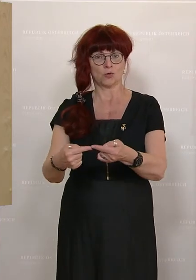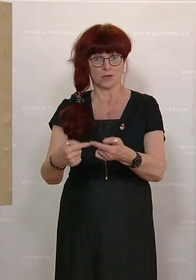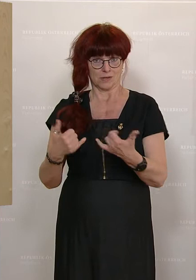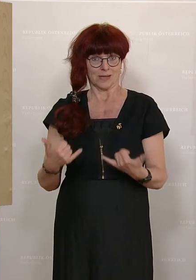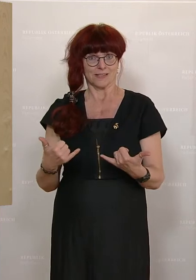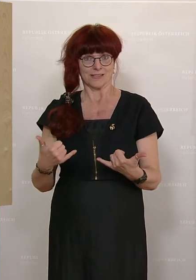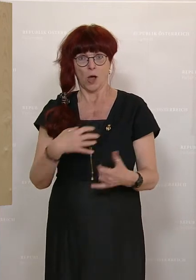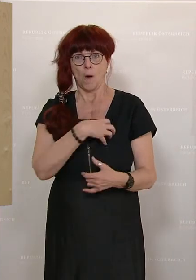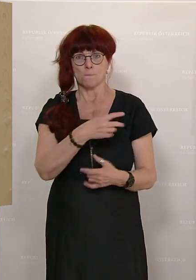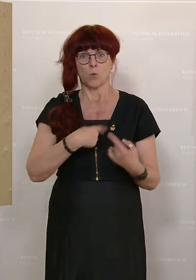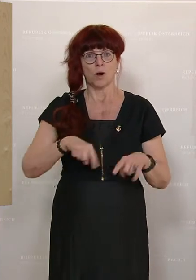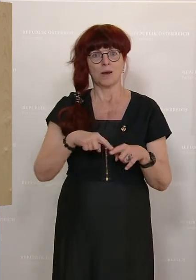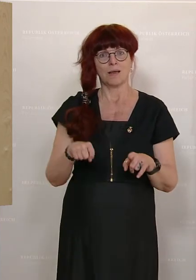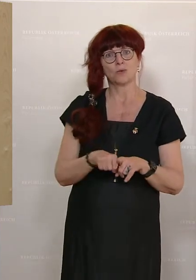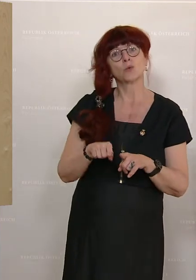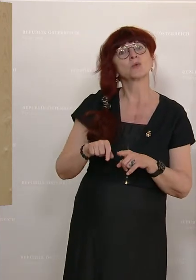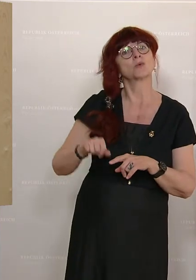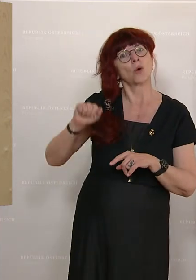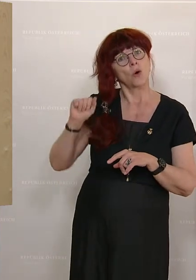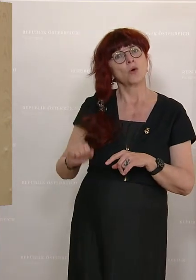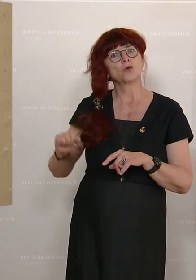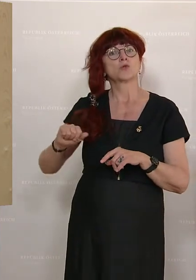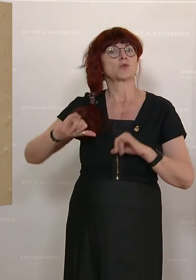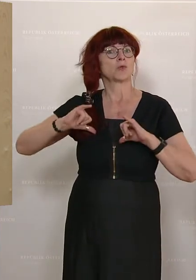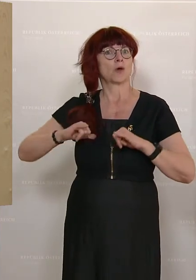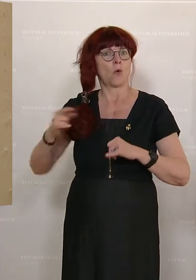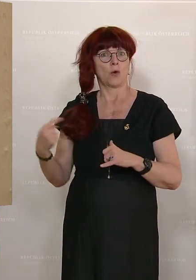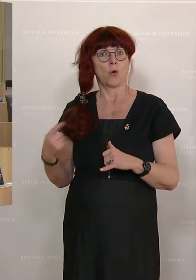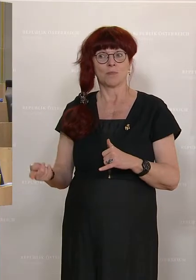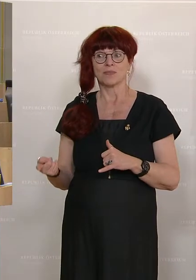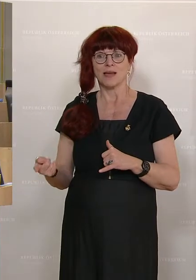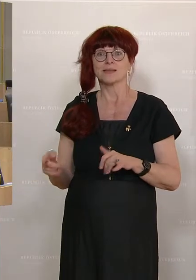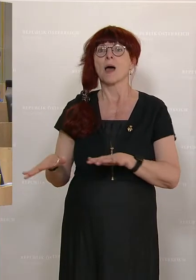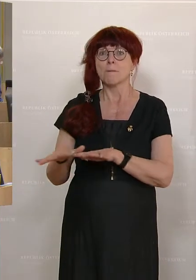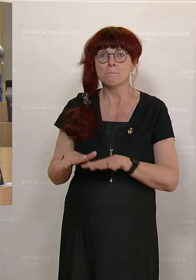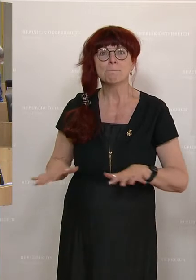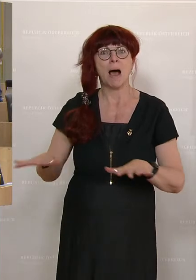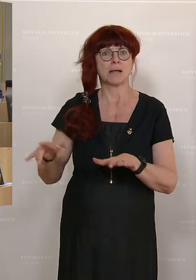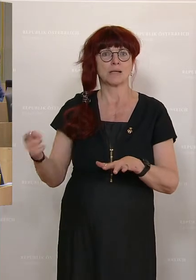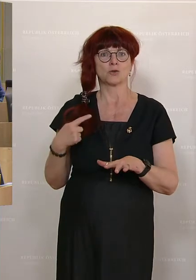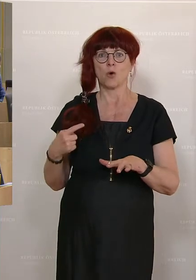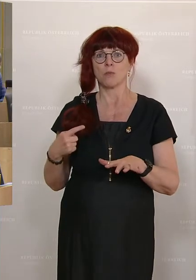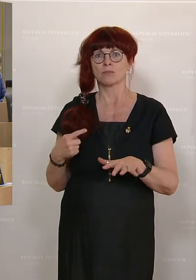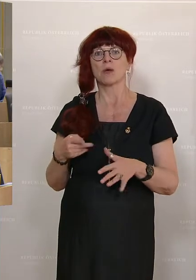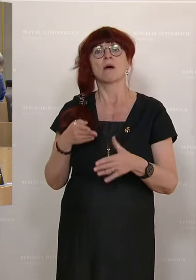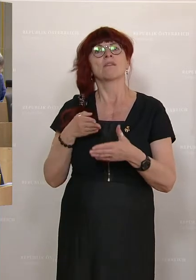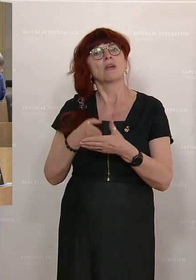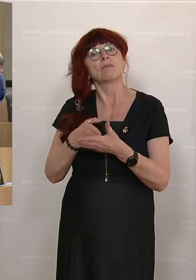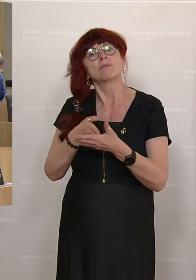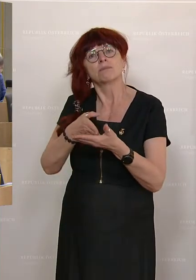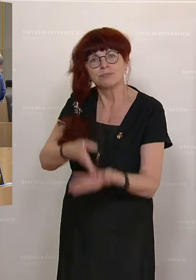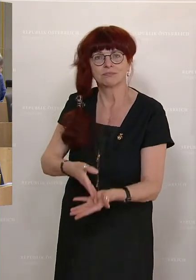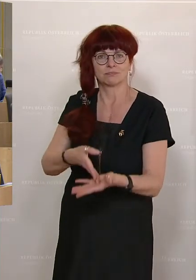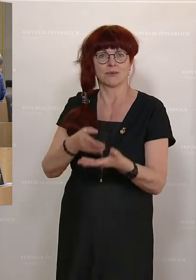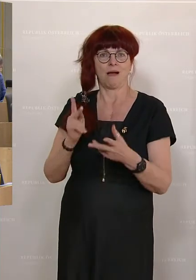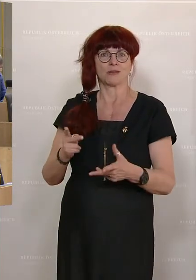auch im Burgenland genauso wie in Südtirol klar abzeichnet, die Basis dafür ist, dass man Hürden überwindet.